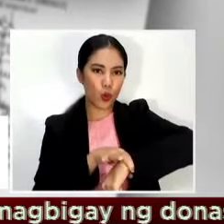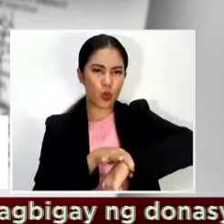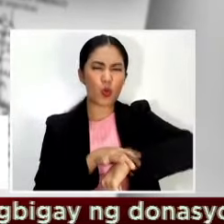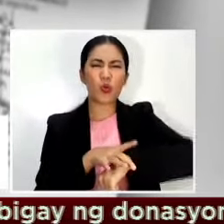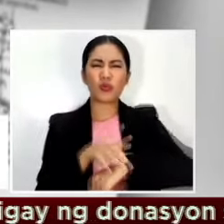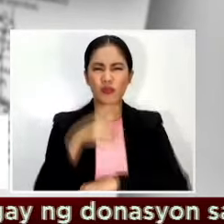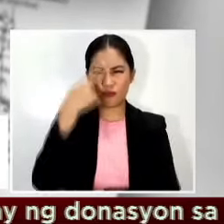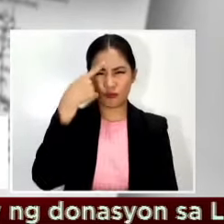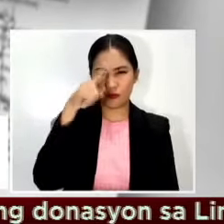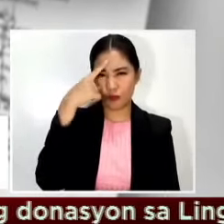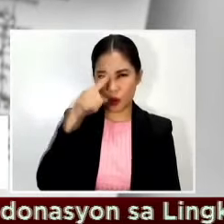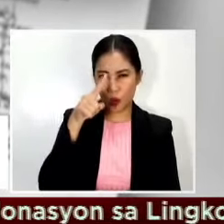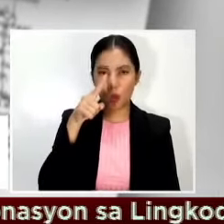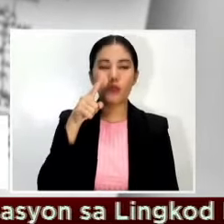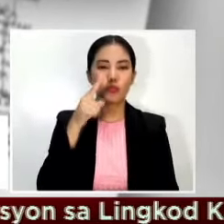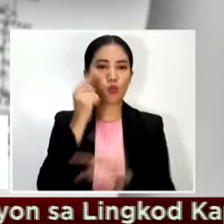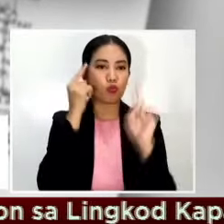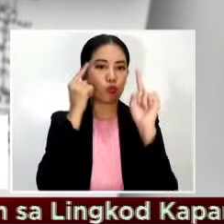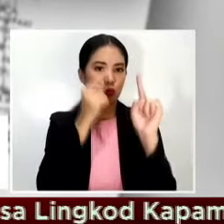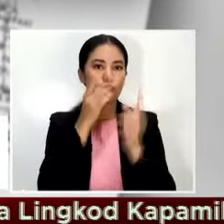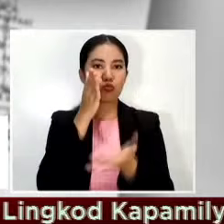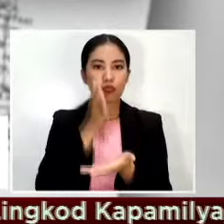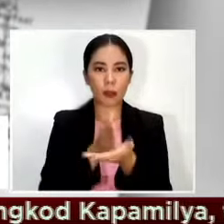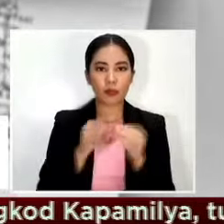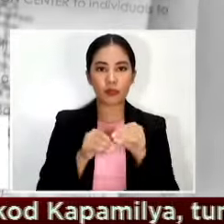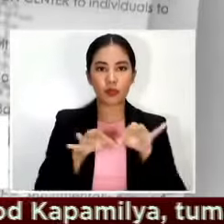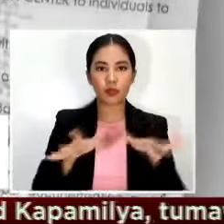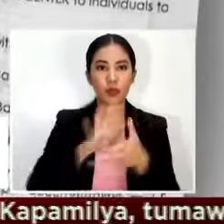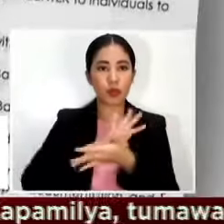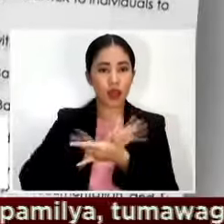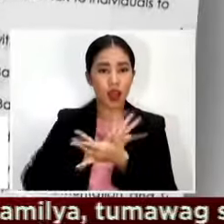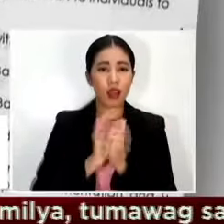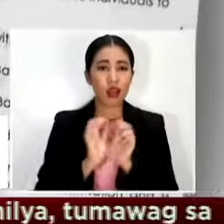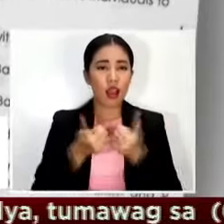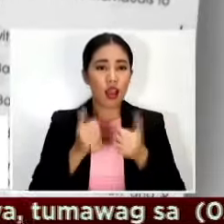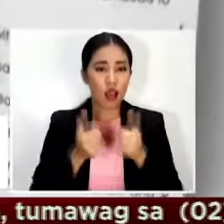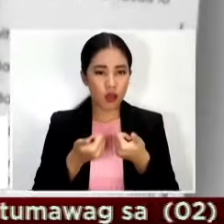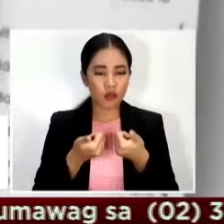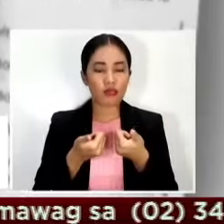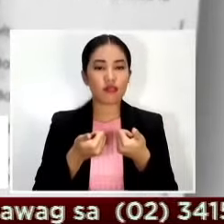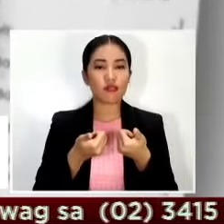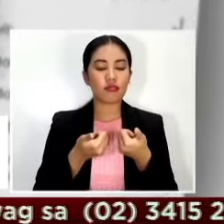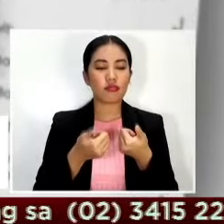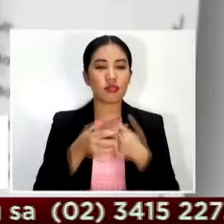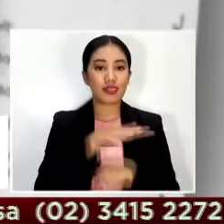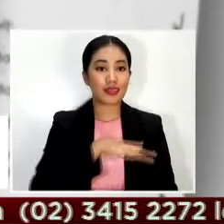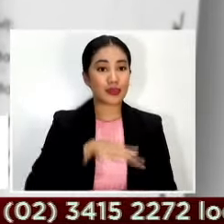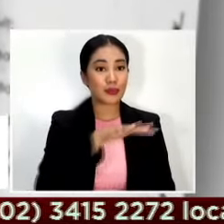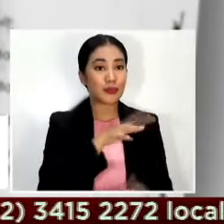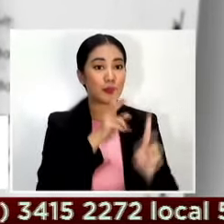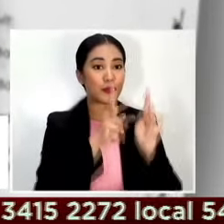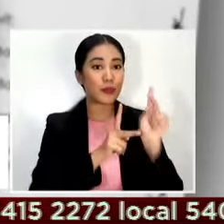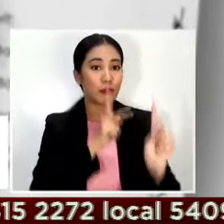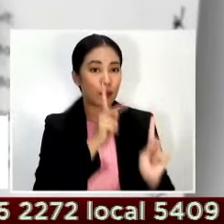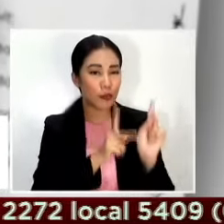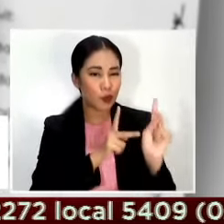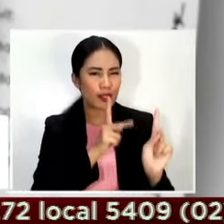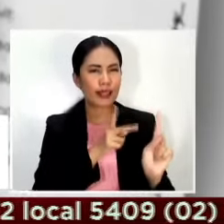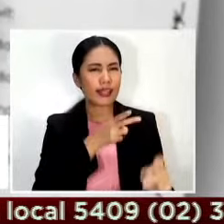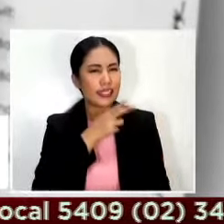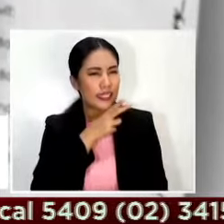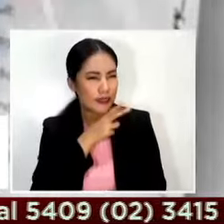pagkalat ng COVID-19 sa pamamagitan ng paglalagay ng mga wristband sa mga residenteng matutukoy bilang probable